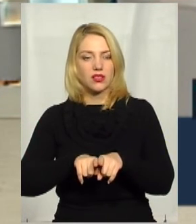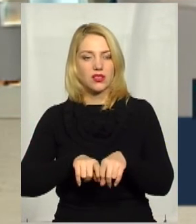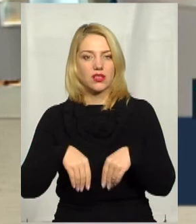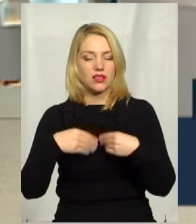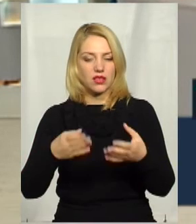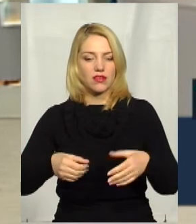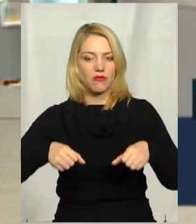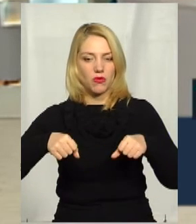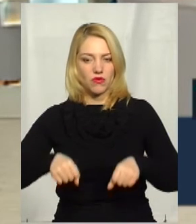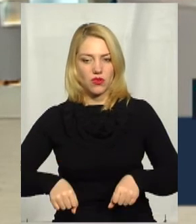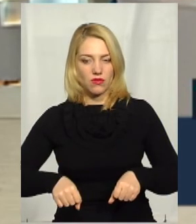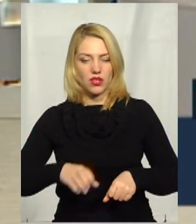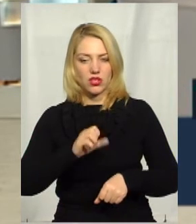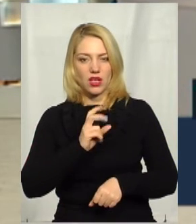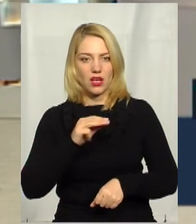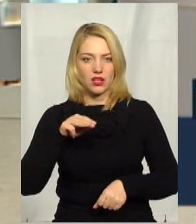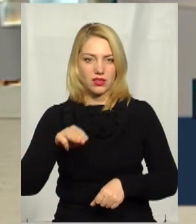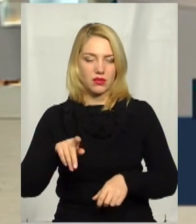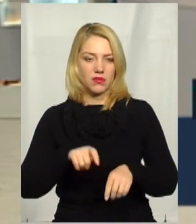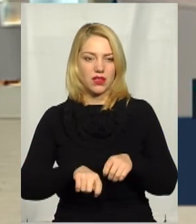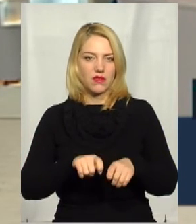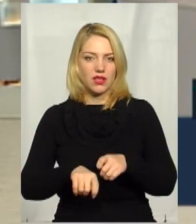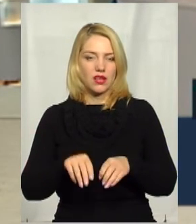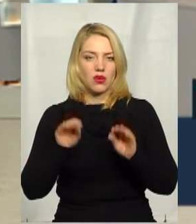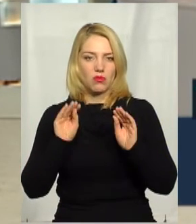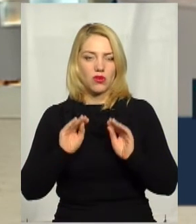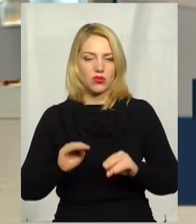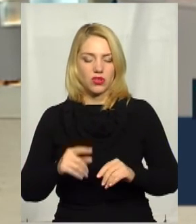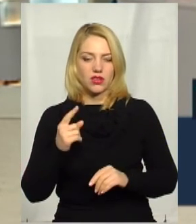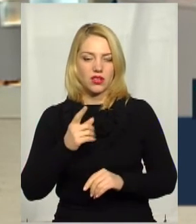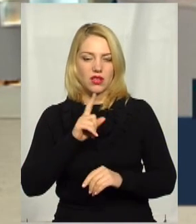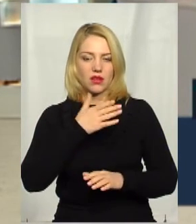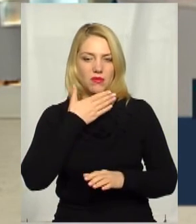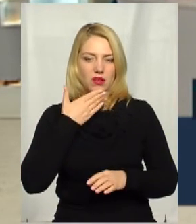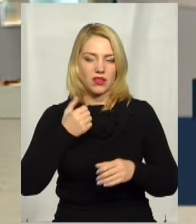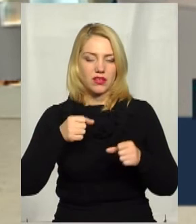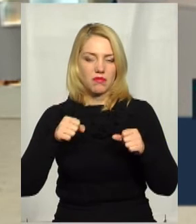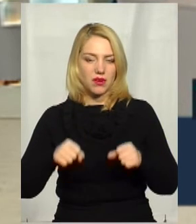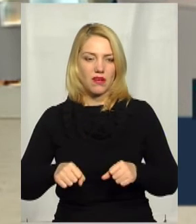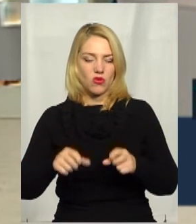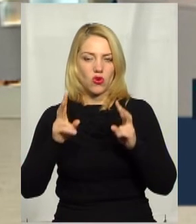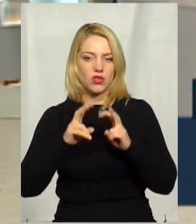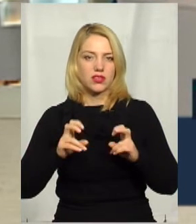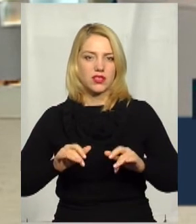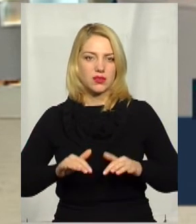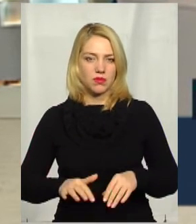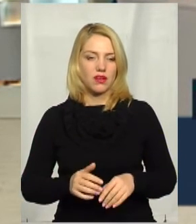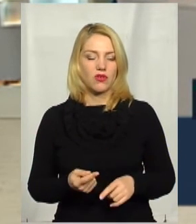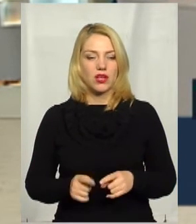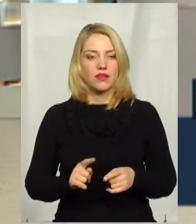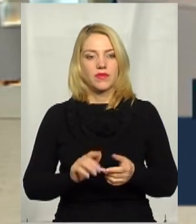повноваженнями складати акти перевірок, протоколи. Єдине, що вони не мають права розглядати адмінсправи. Ну,